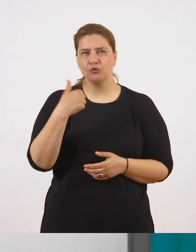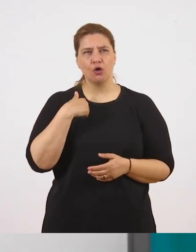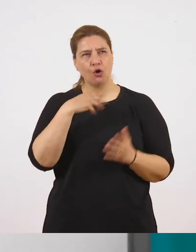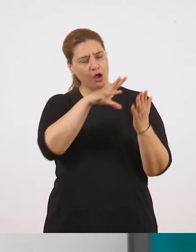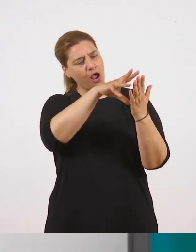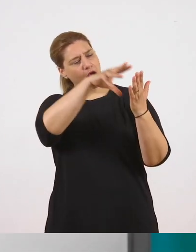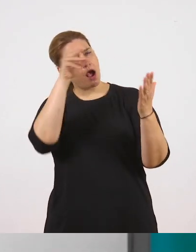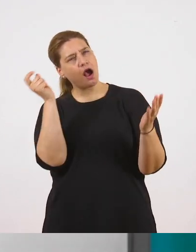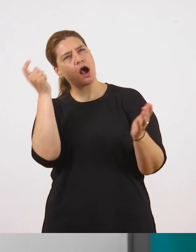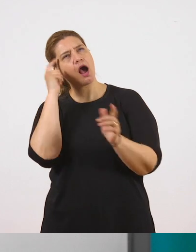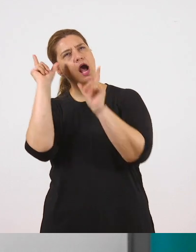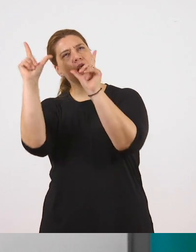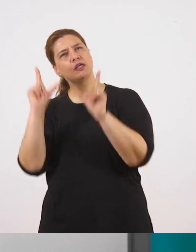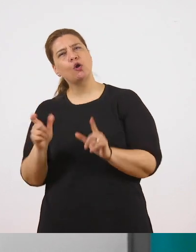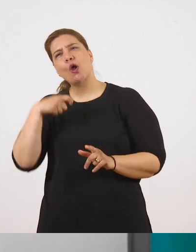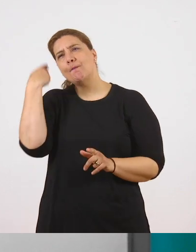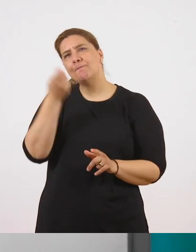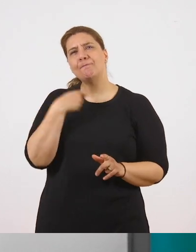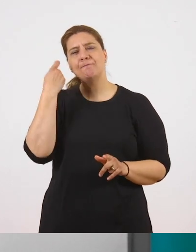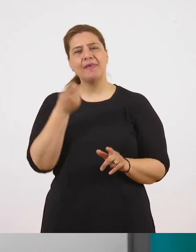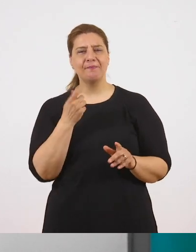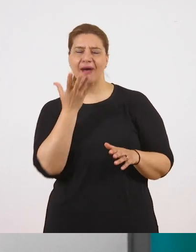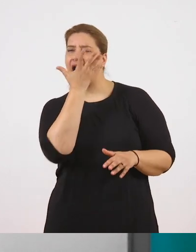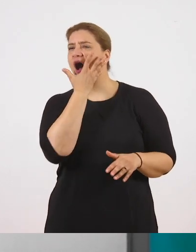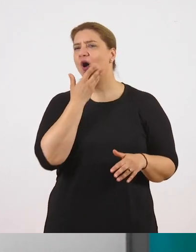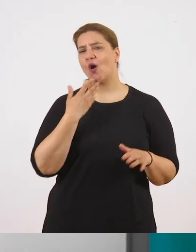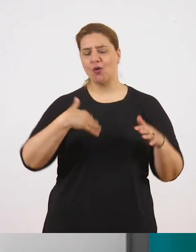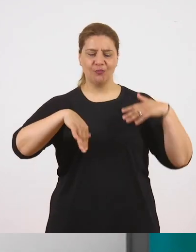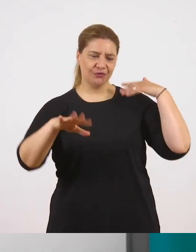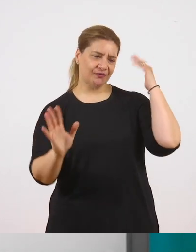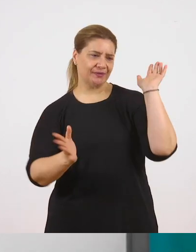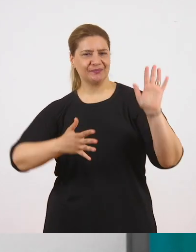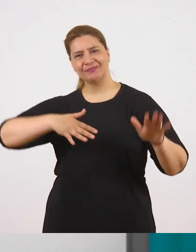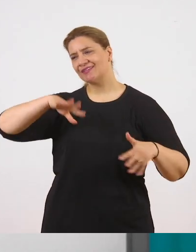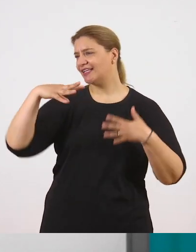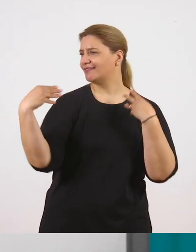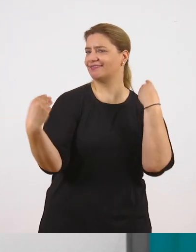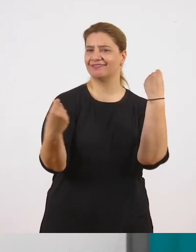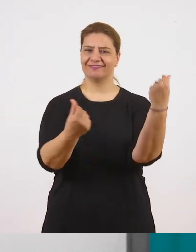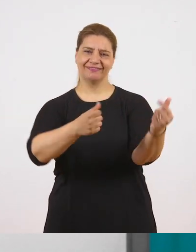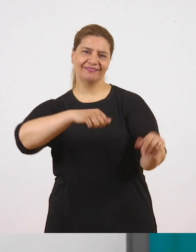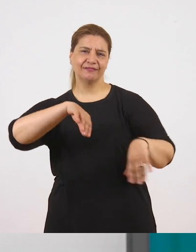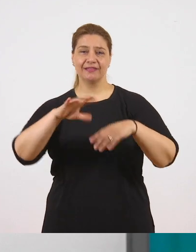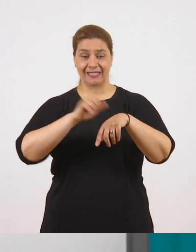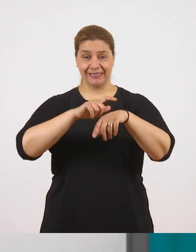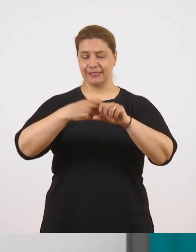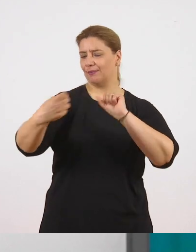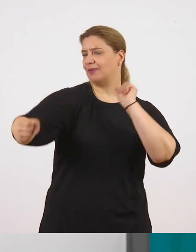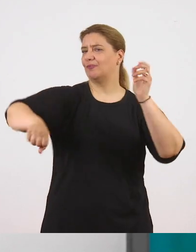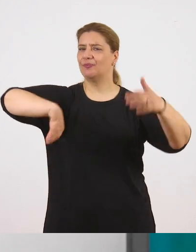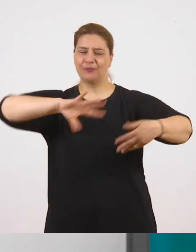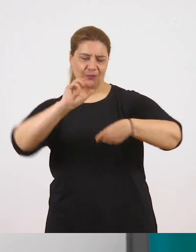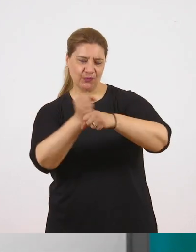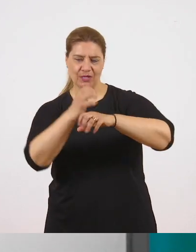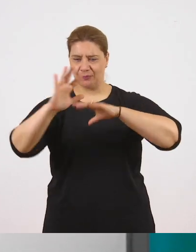στο μυαλό μας μια εικόνα από μια μαμά που κινείται με πάρα πολύ ωραίο τρόπο. Κινεί τα χέρια της και όπως τα κινεί μας χομυρίζουν οι γαρδένιες.